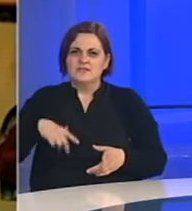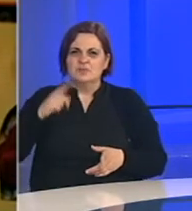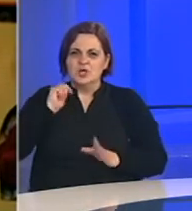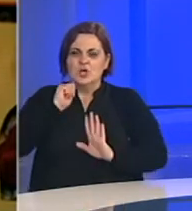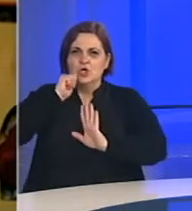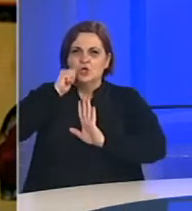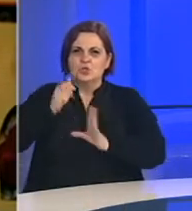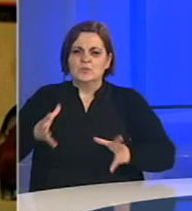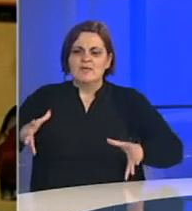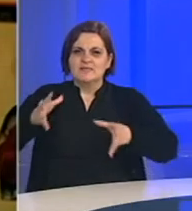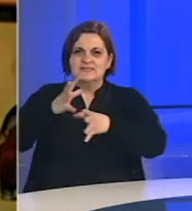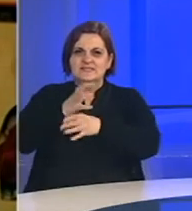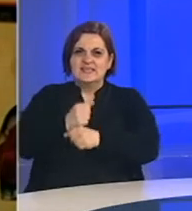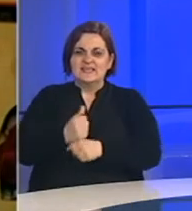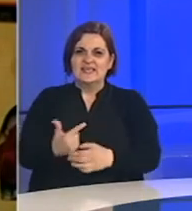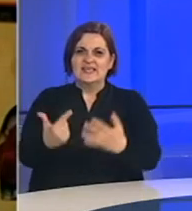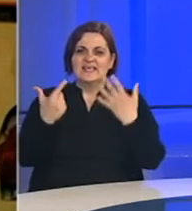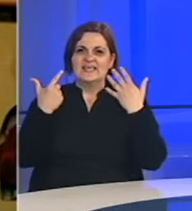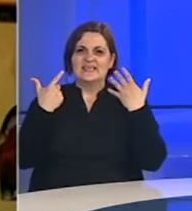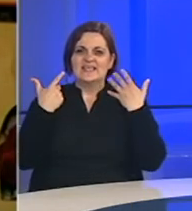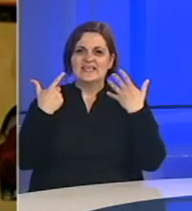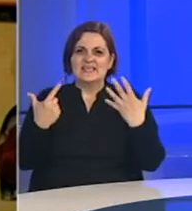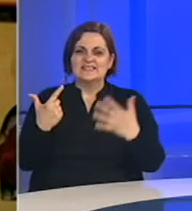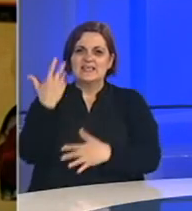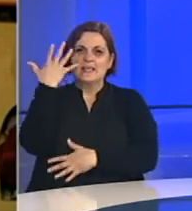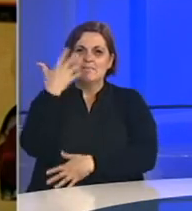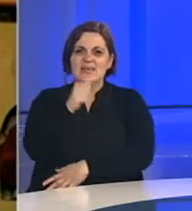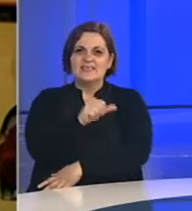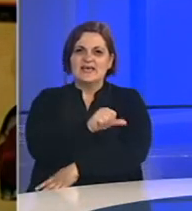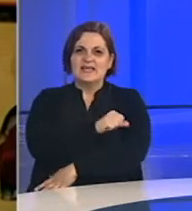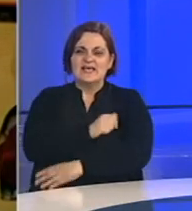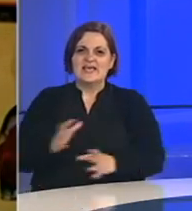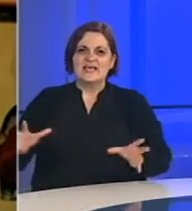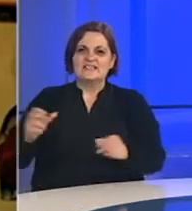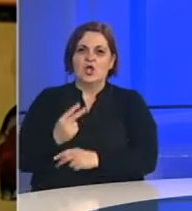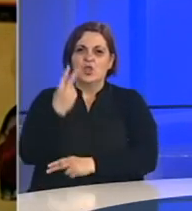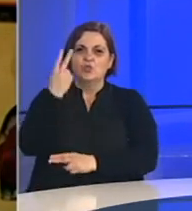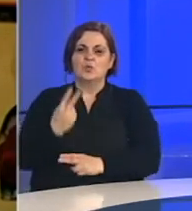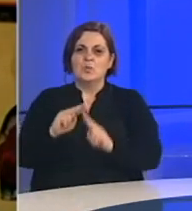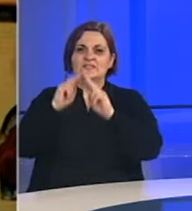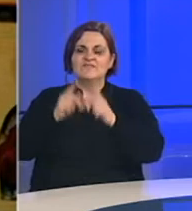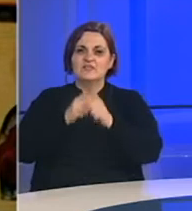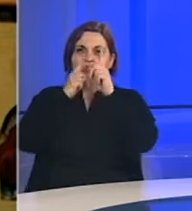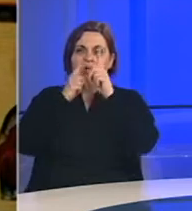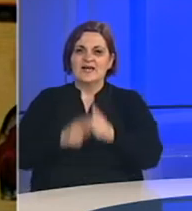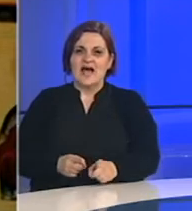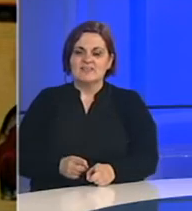Sutra je završetak 75. godišnica završetka drugog svetskog rata.